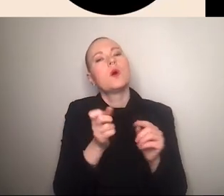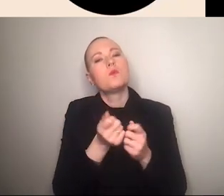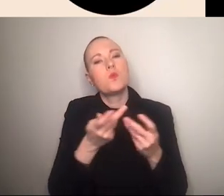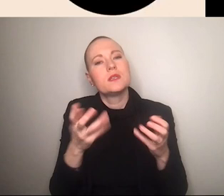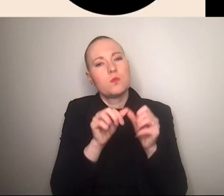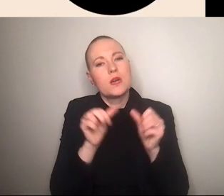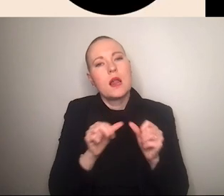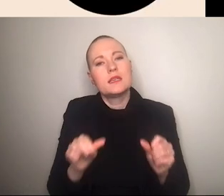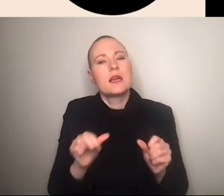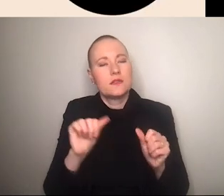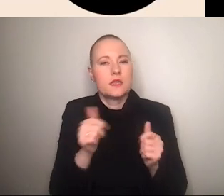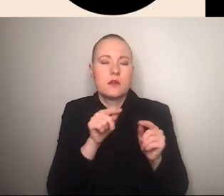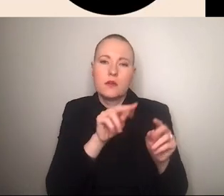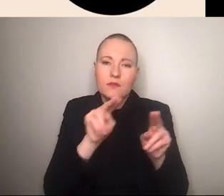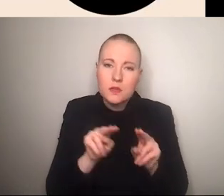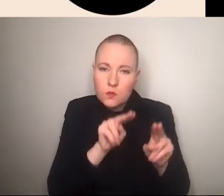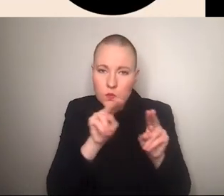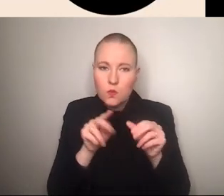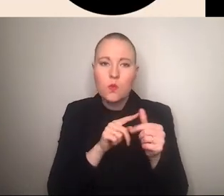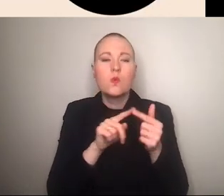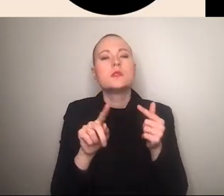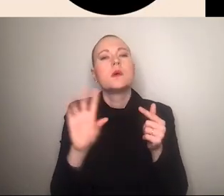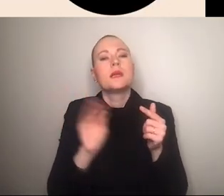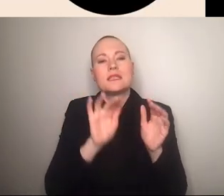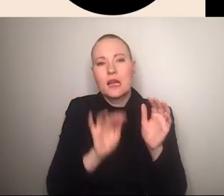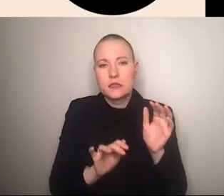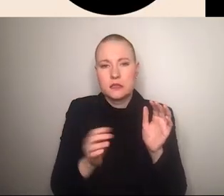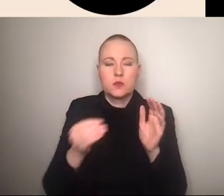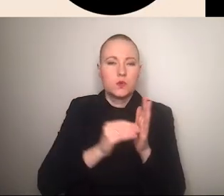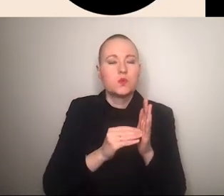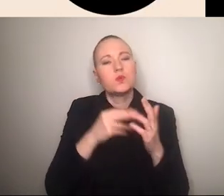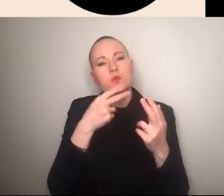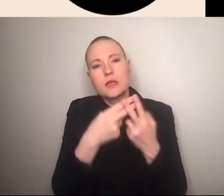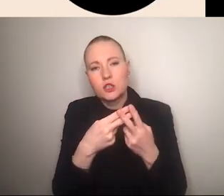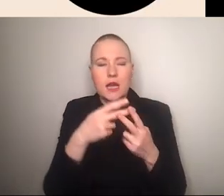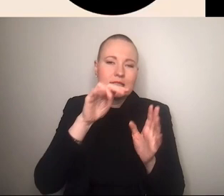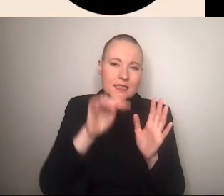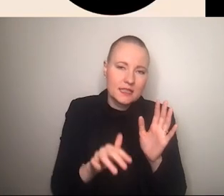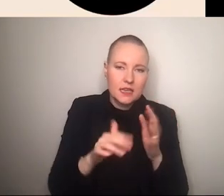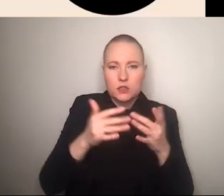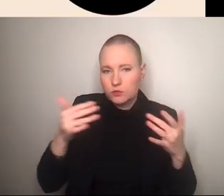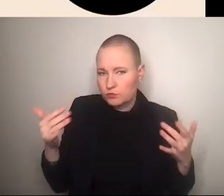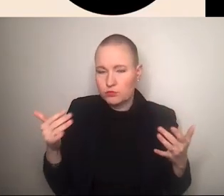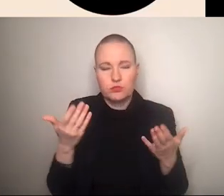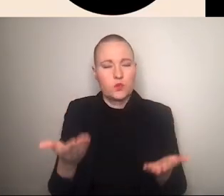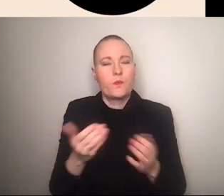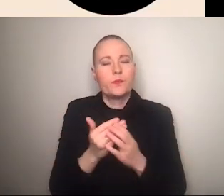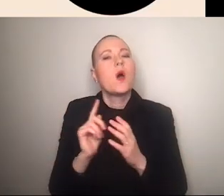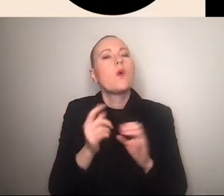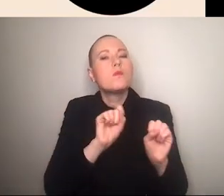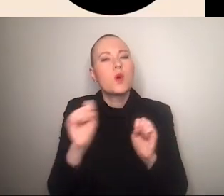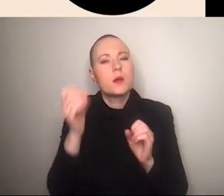aus durch eben videos die mit screen text versehen werden mit captions und hashtags etc ich habe die möglichkeit mich hier auch in